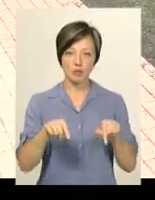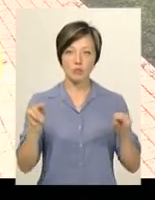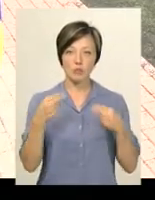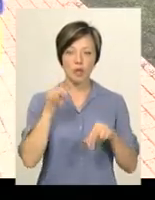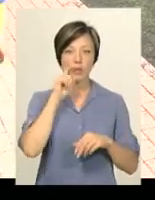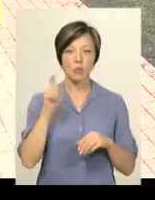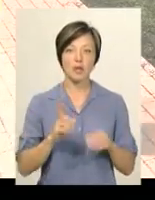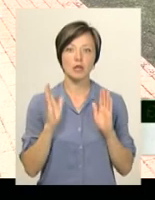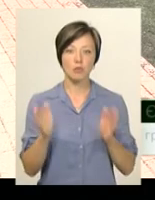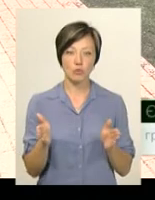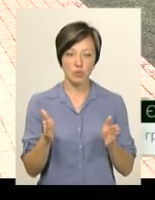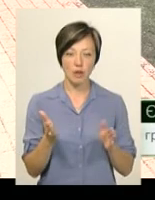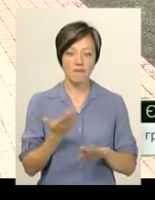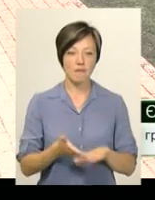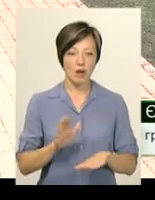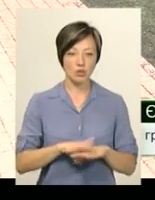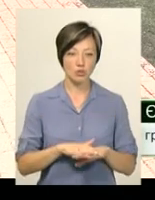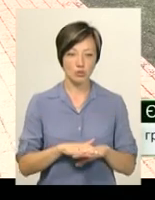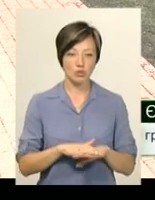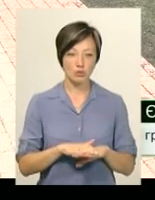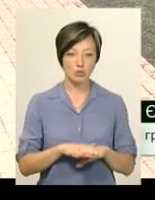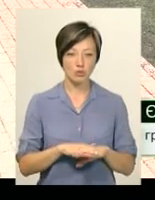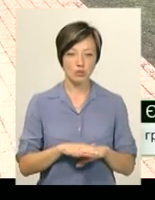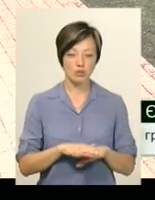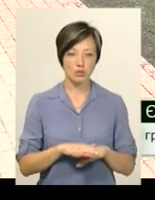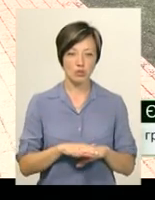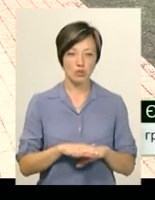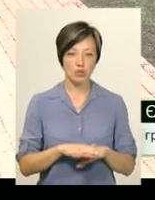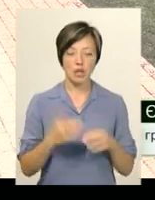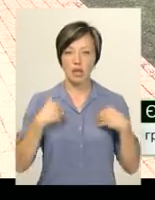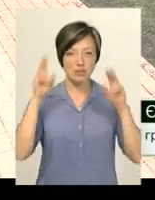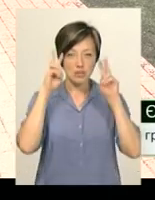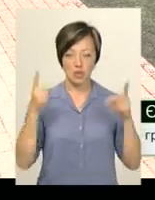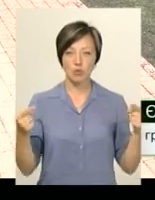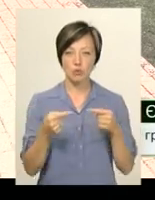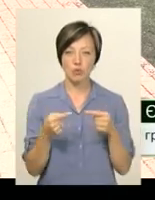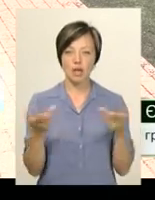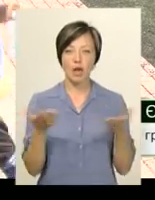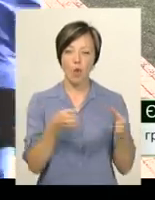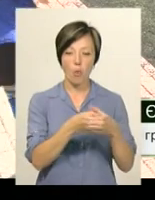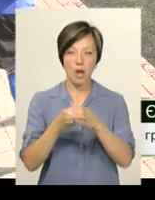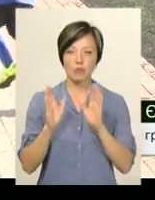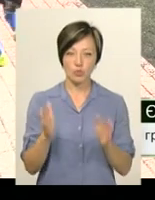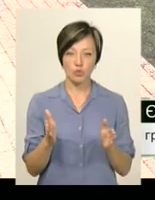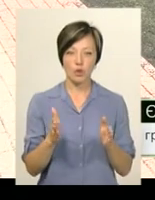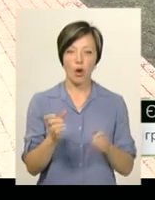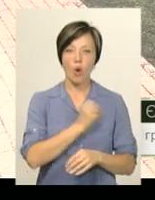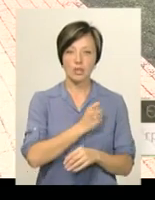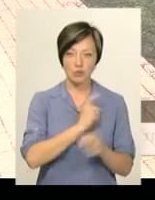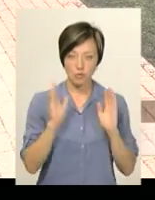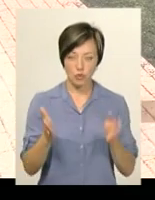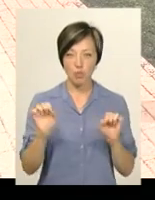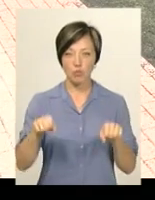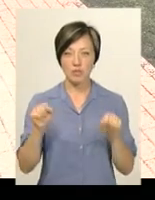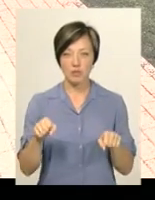України буде важко. Я не знаю точно, які команди будуть, але десіти будуть і,